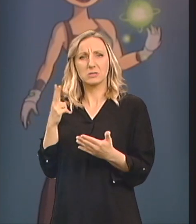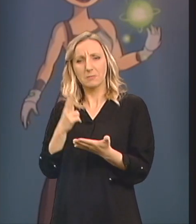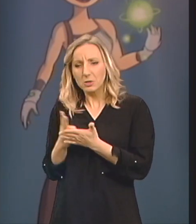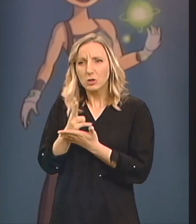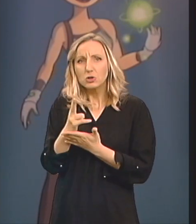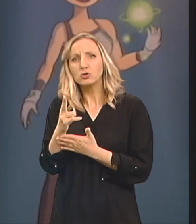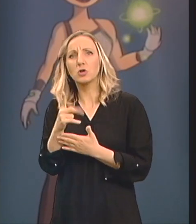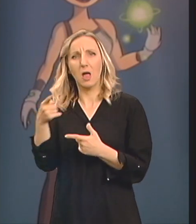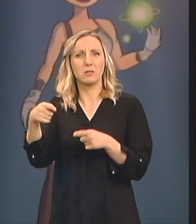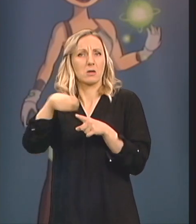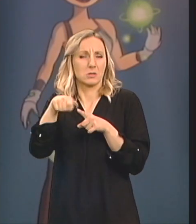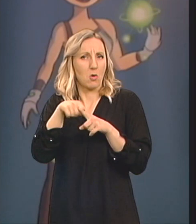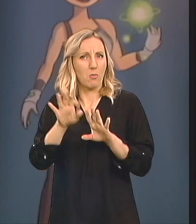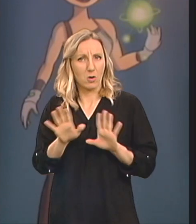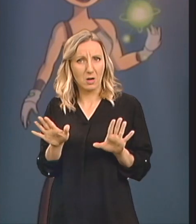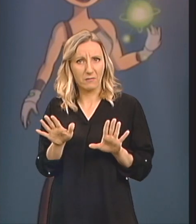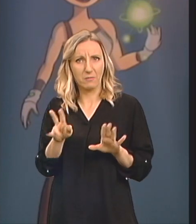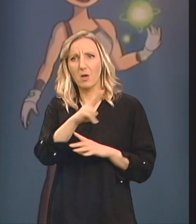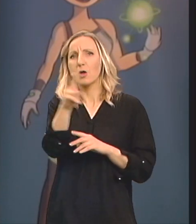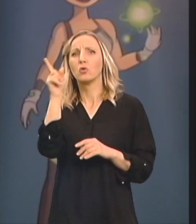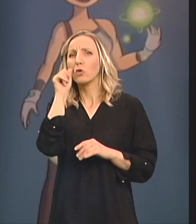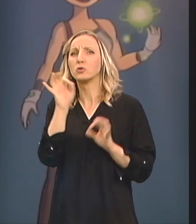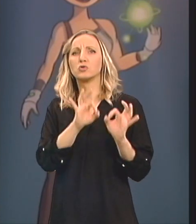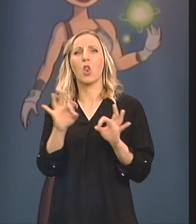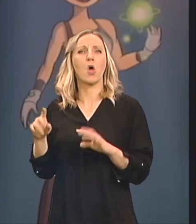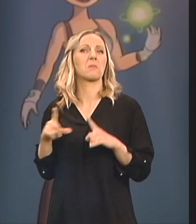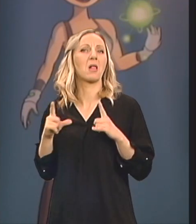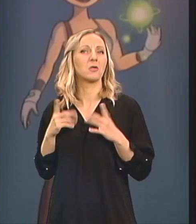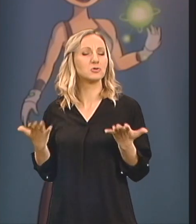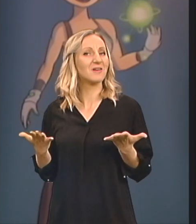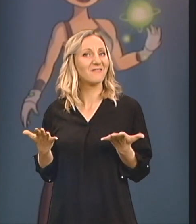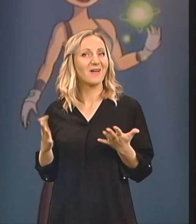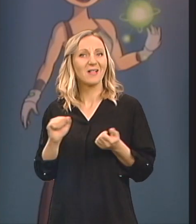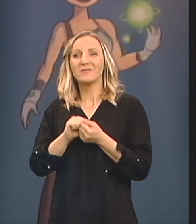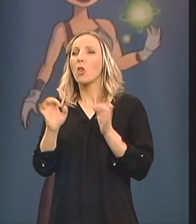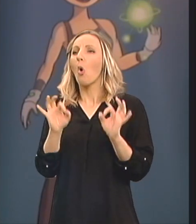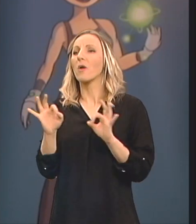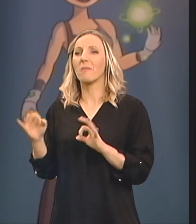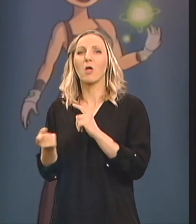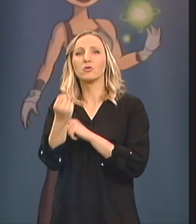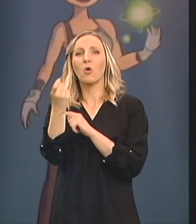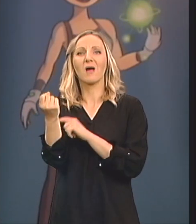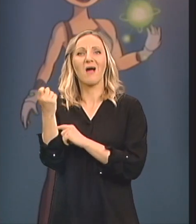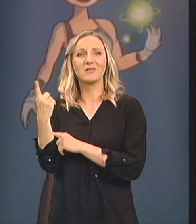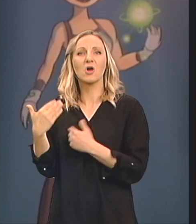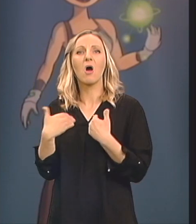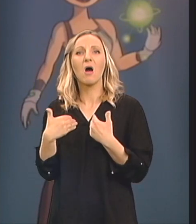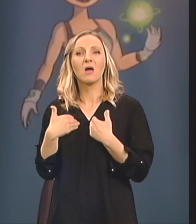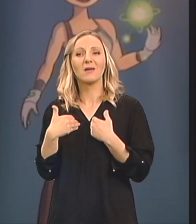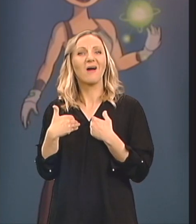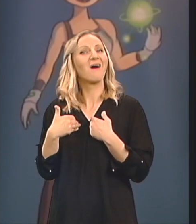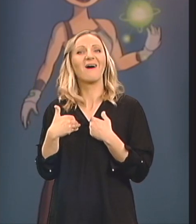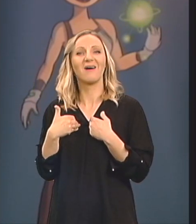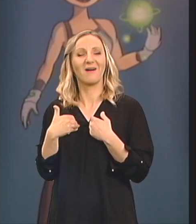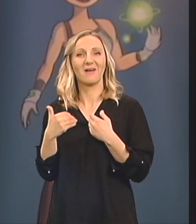bude ok Svi drugi ljudi su normalno živjeli Sve se normalno dešavalo Ja sam onako zapela u